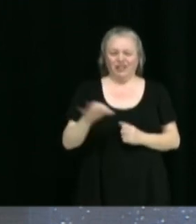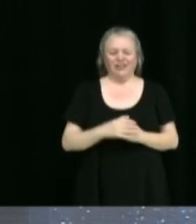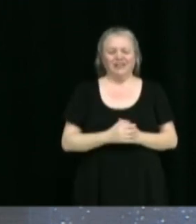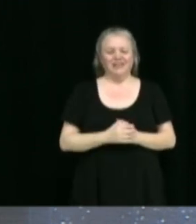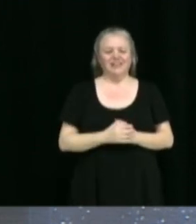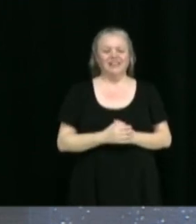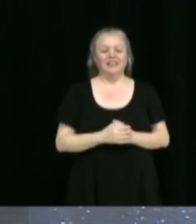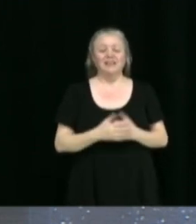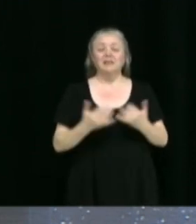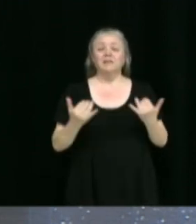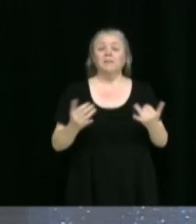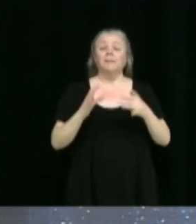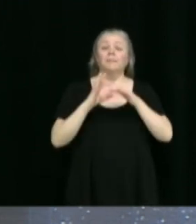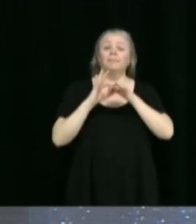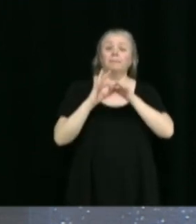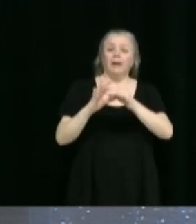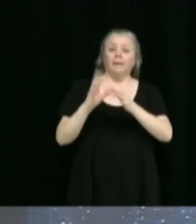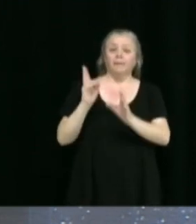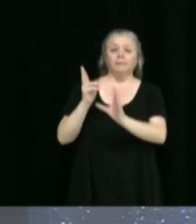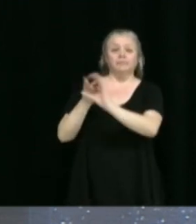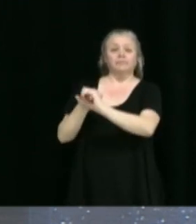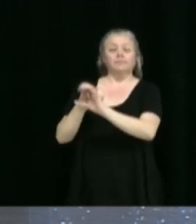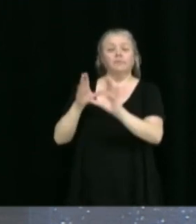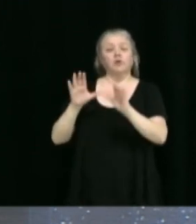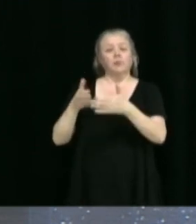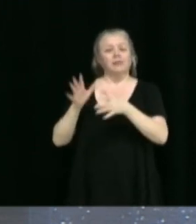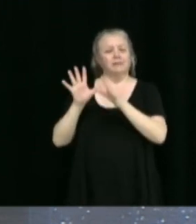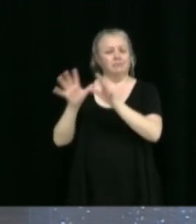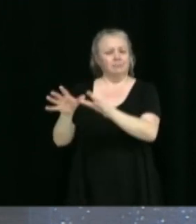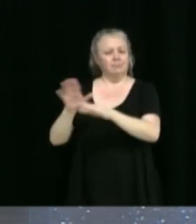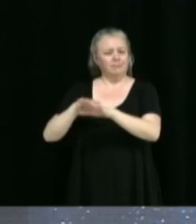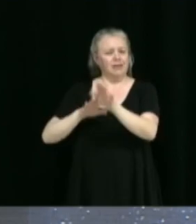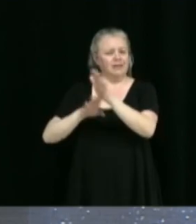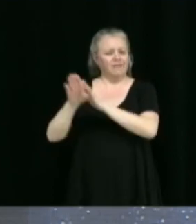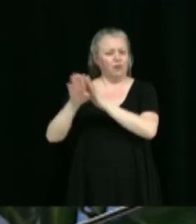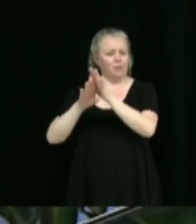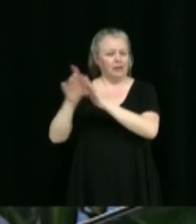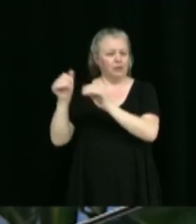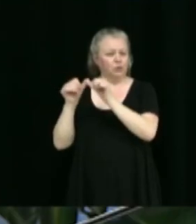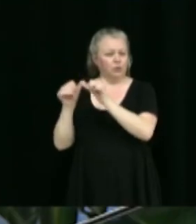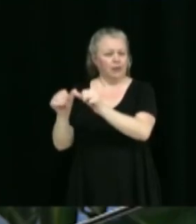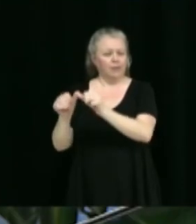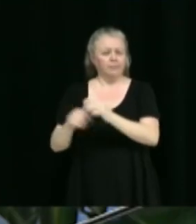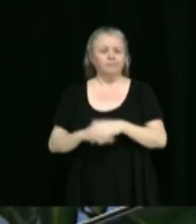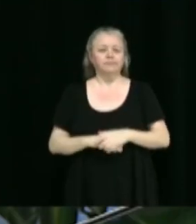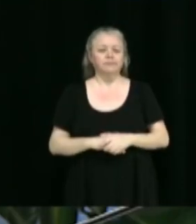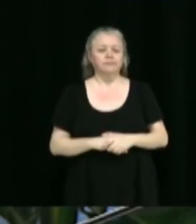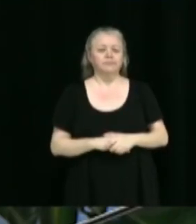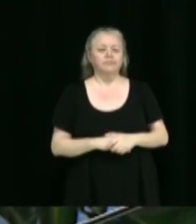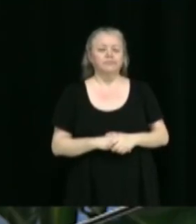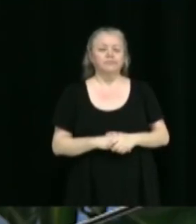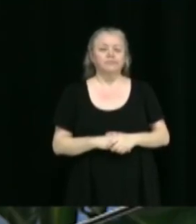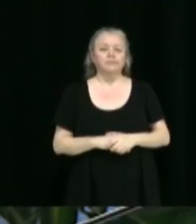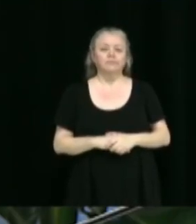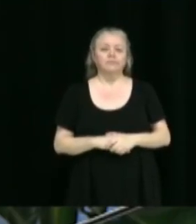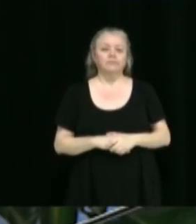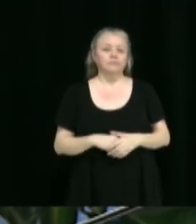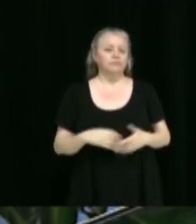Désignation des membres siégeant sur le comité stratégique en développement durable. Donc, il s'agit de désigner